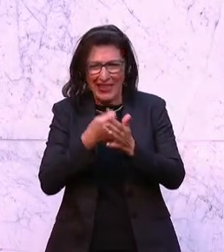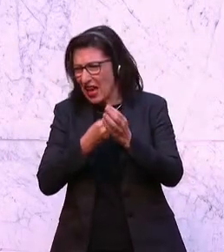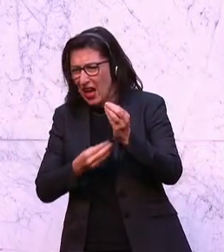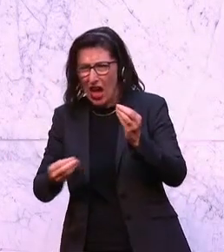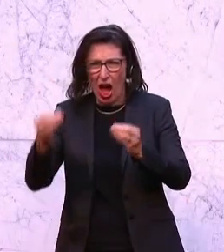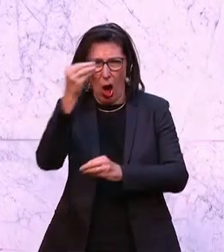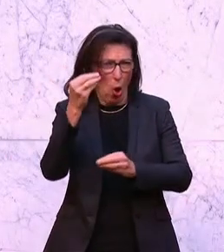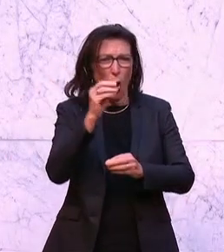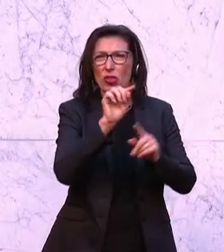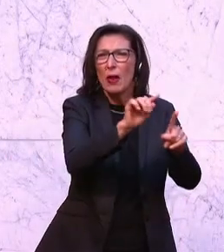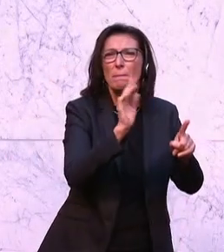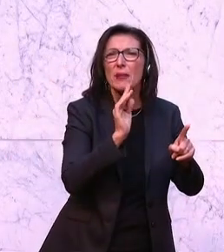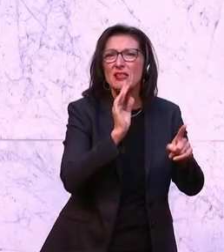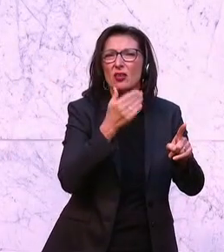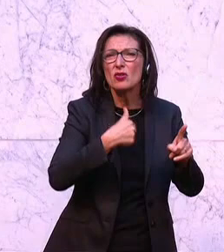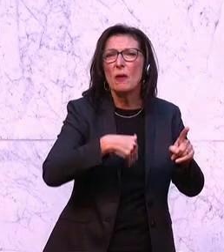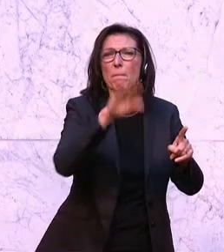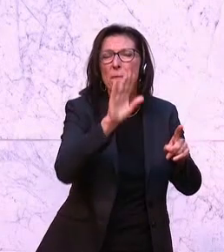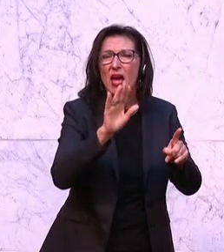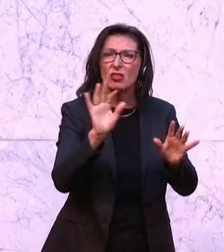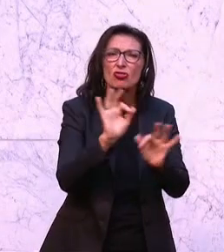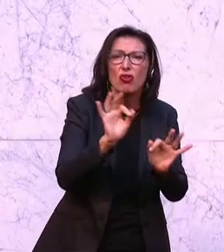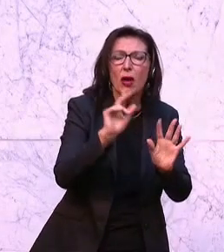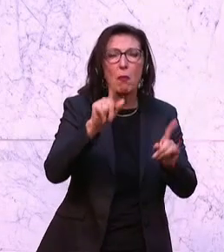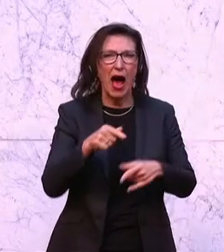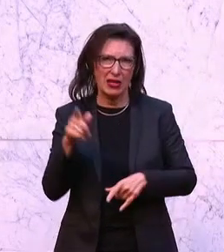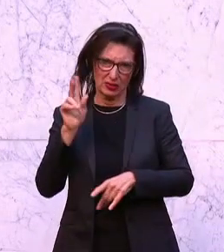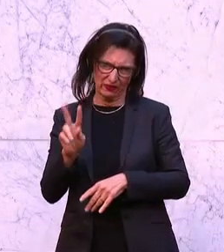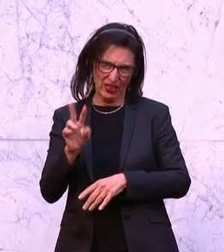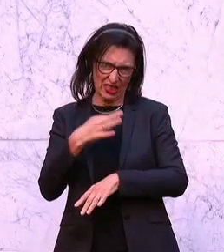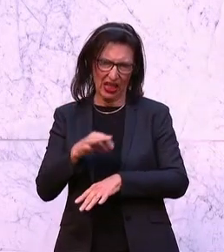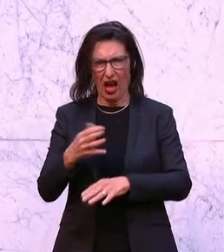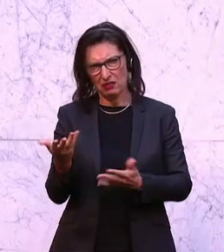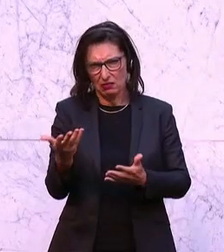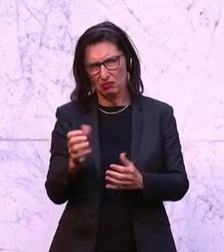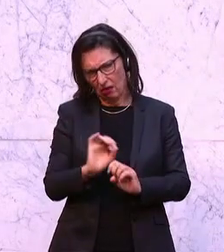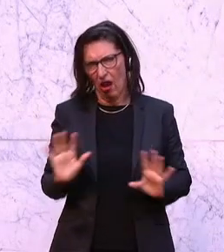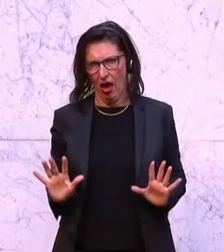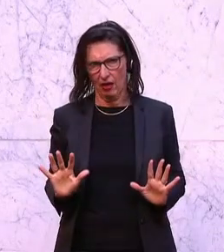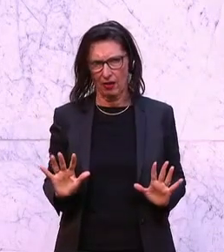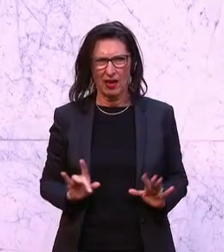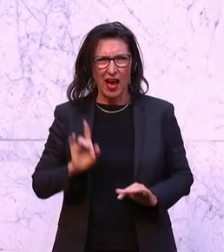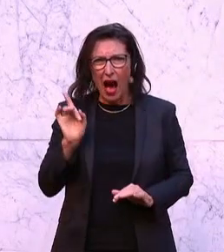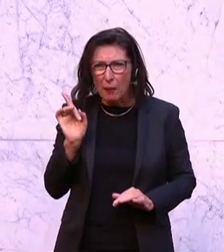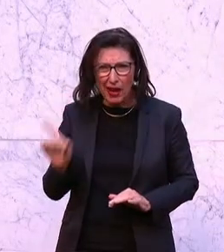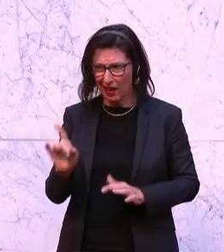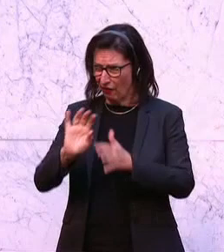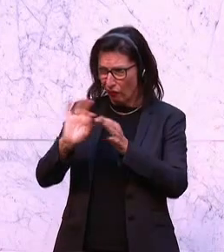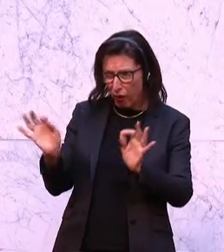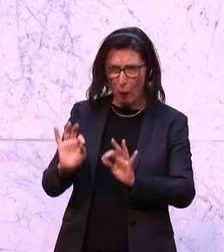Kogler von den Grünen, dürfte, glaube ich, jedem klar sein. Und das so abwertend darzustellen, finde ich wirklich